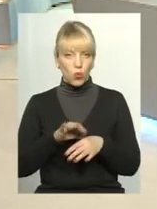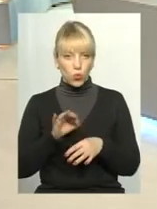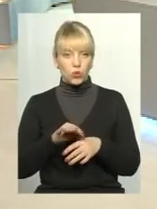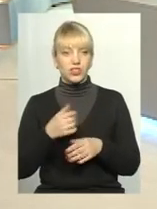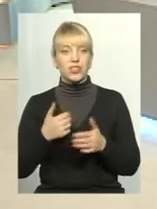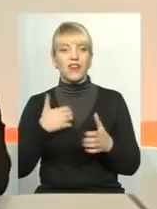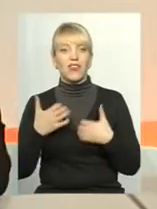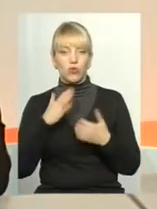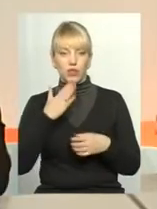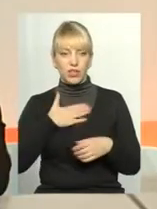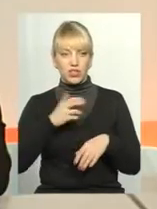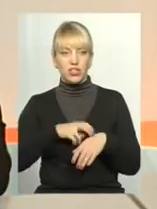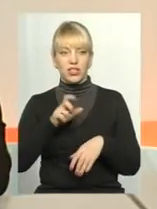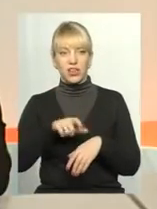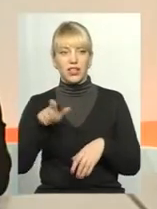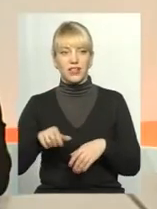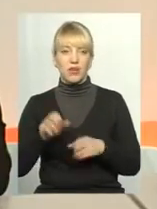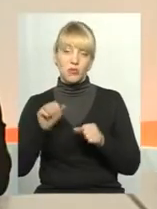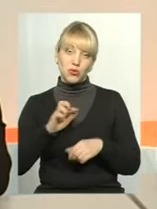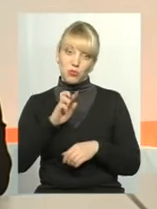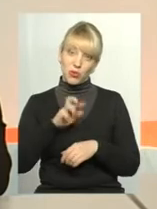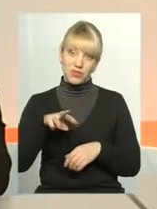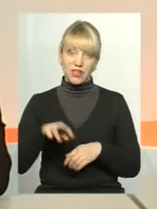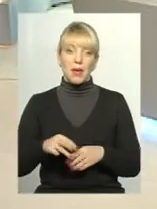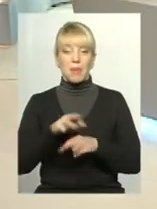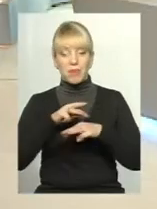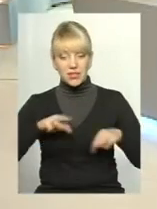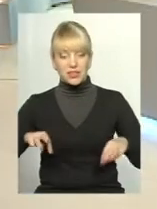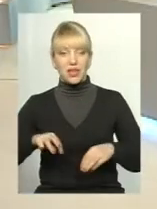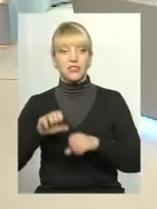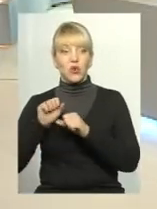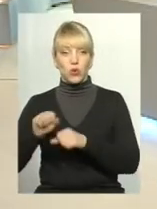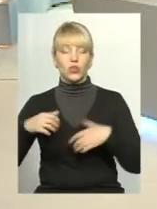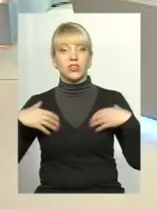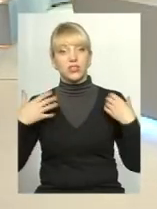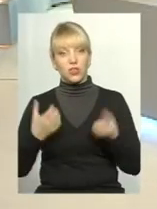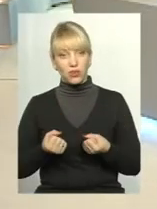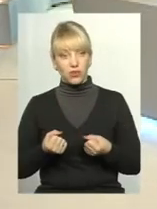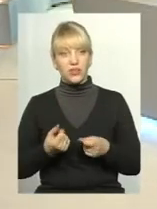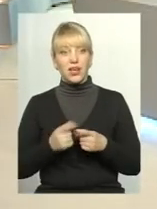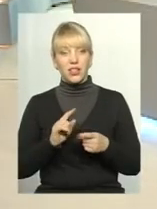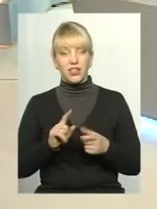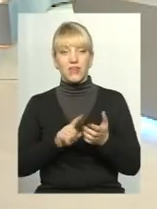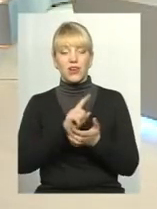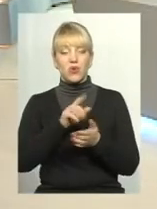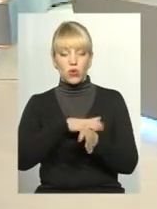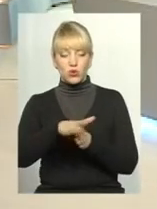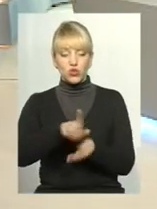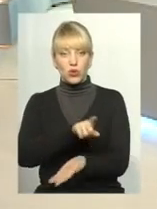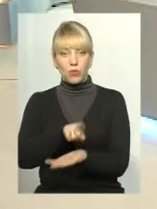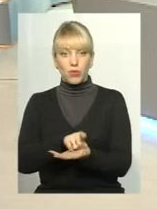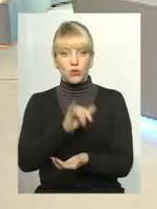давно наших лікарів. Може, Борис Васильович кращий. Міністерство охорони здоров'я, і конкретно виконуюча обов'язки міністра